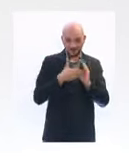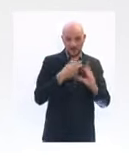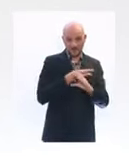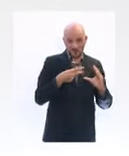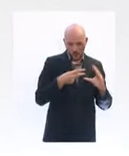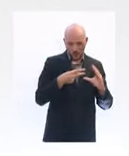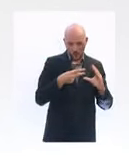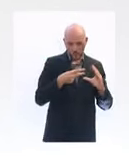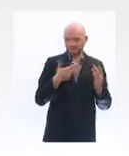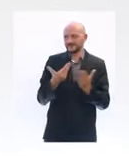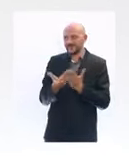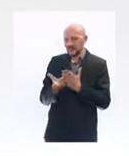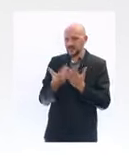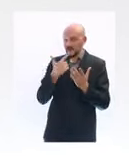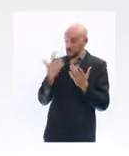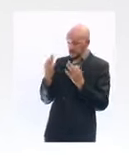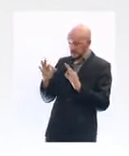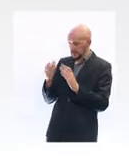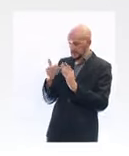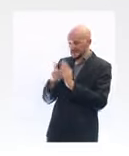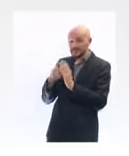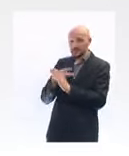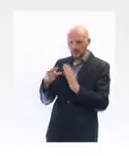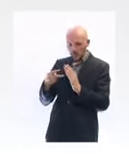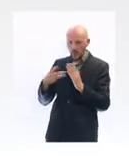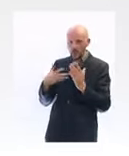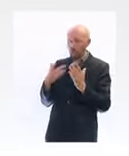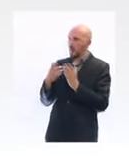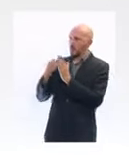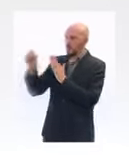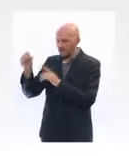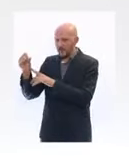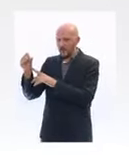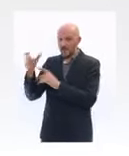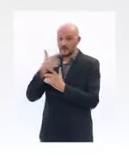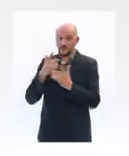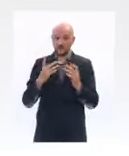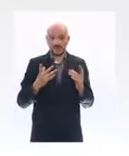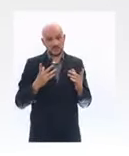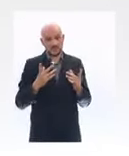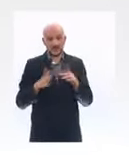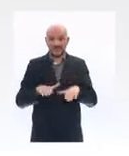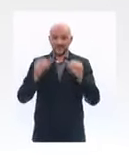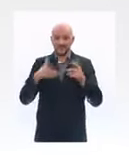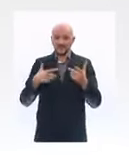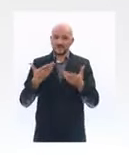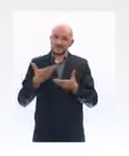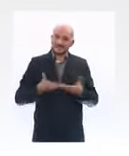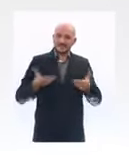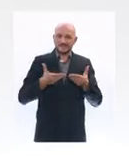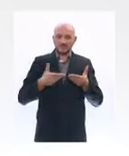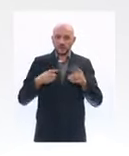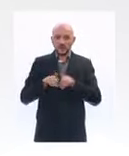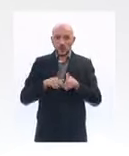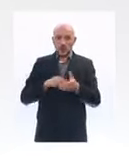à sa charge. Cela évitera au bailleur de se retrouver confronté à un défaut de paiement ou à des impayés du locataire et ça permettra